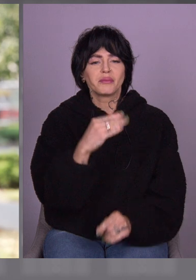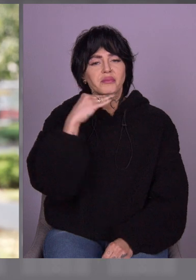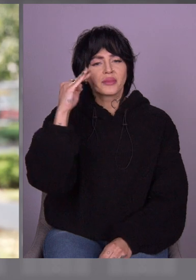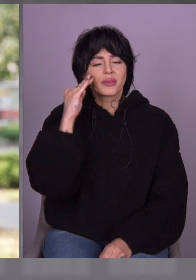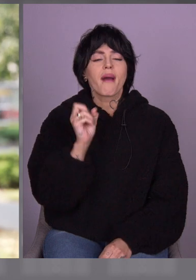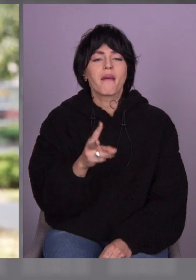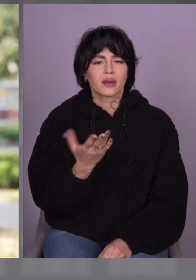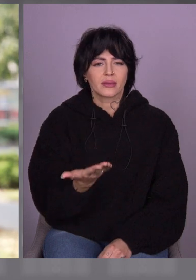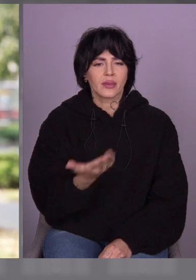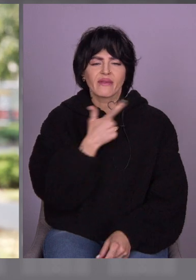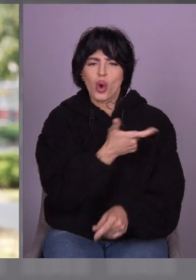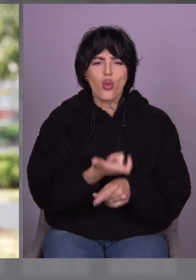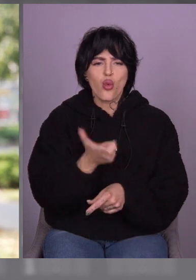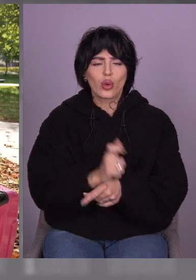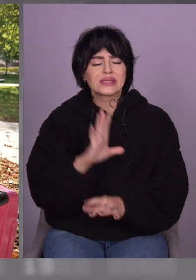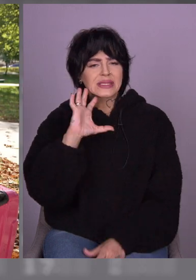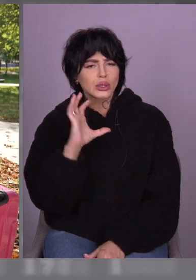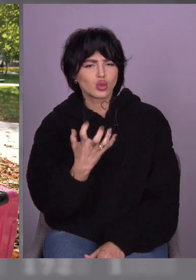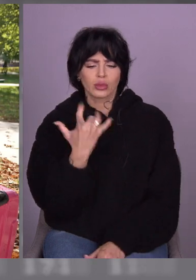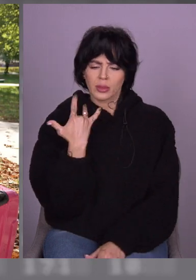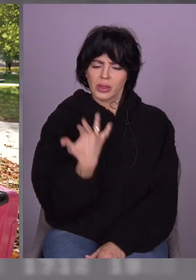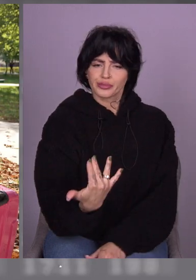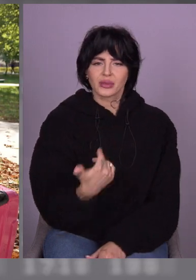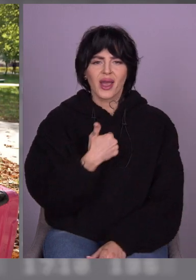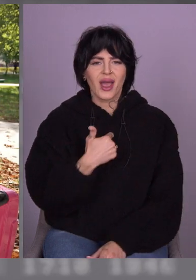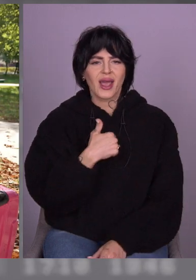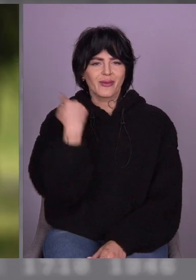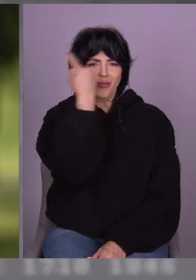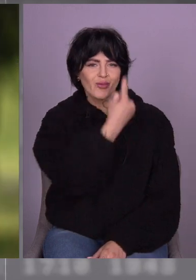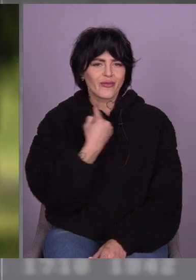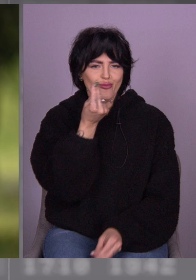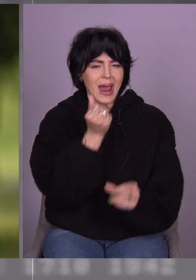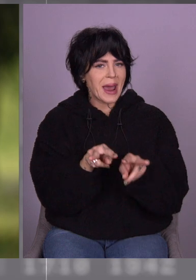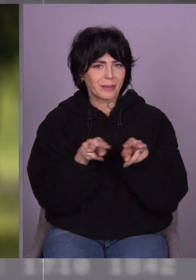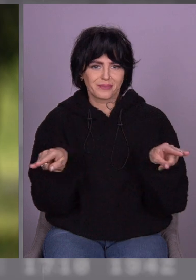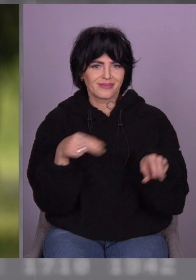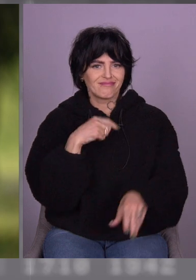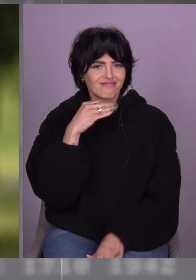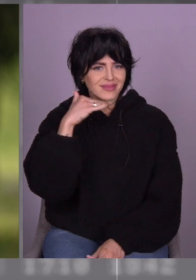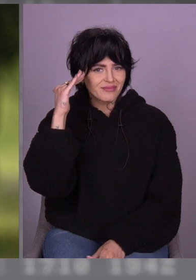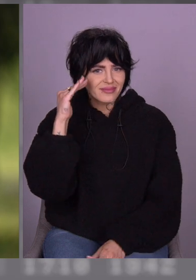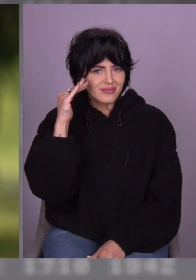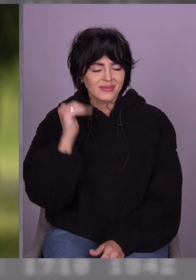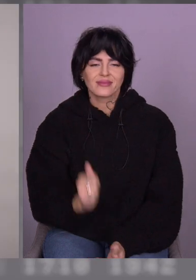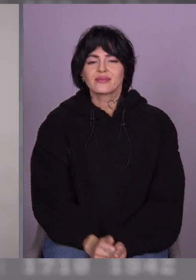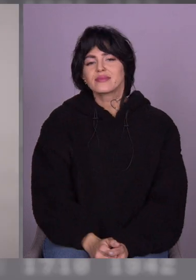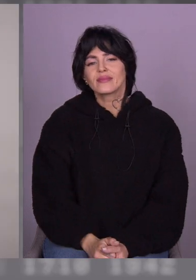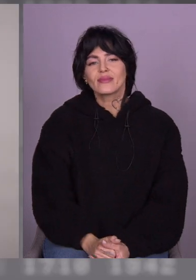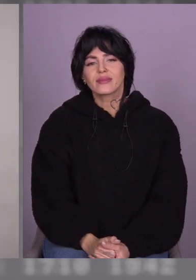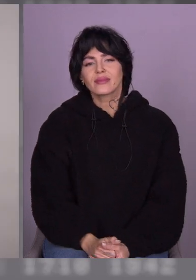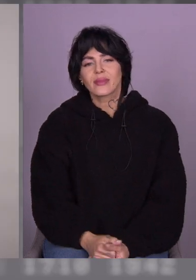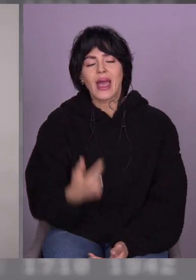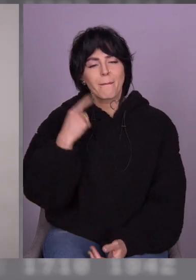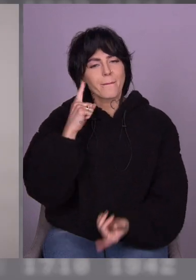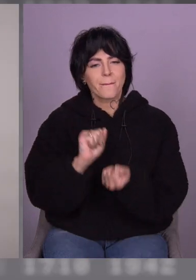серйозний, вимогливий тато. Я схожа на нього ззовні, мені так здається. Я пам'ятаю з